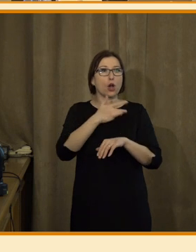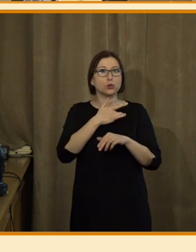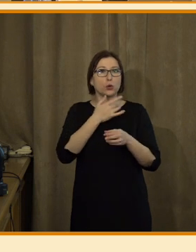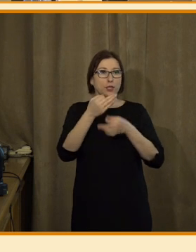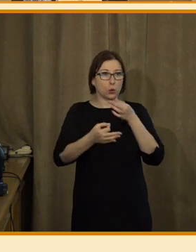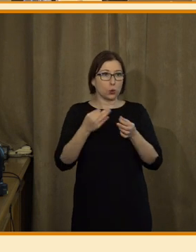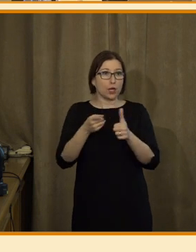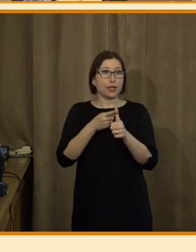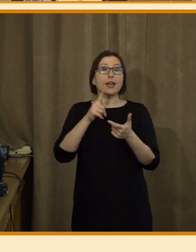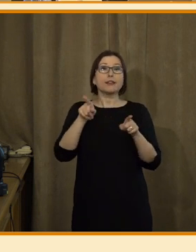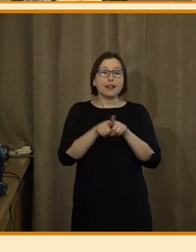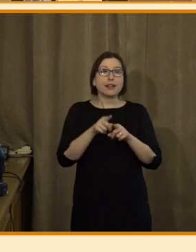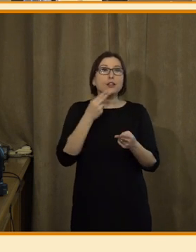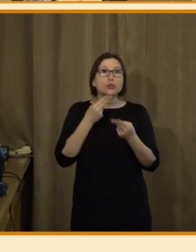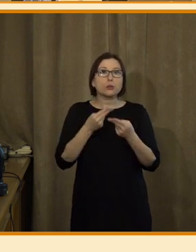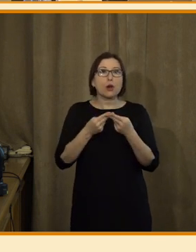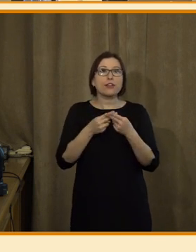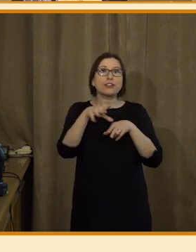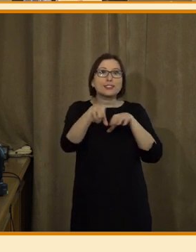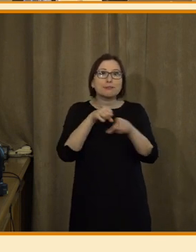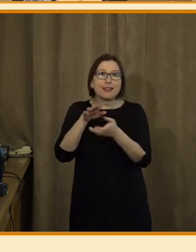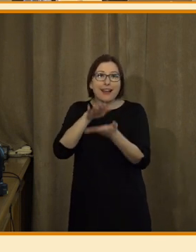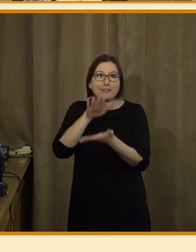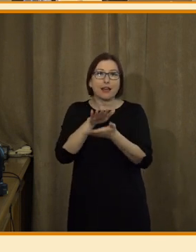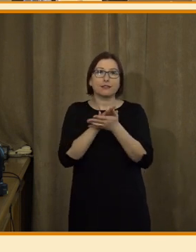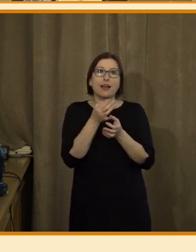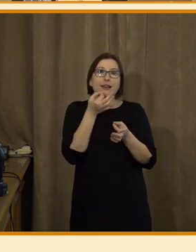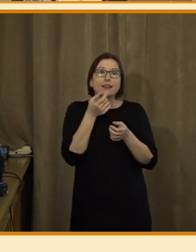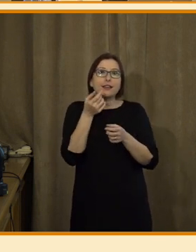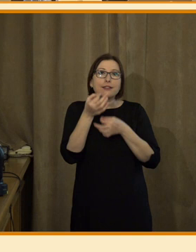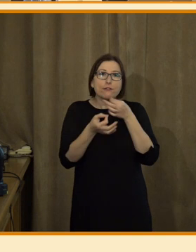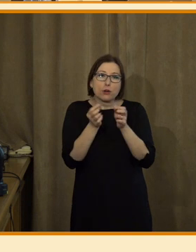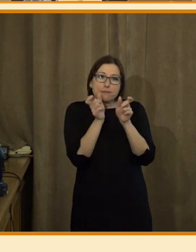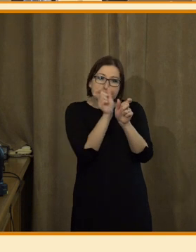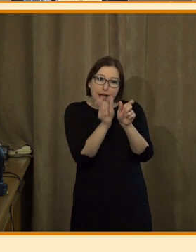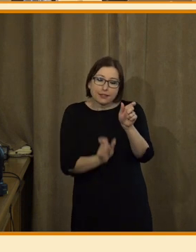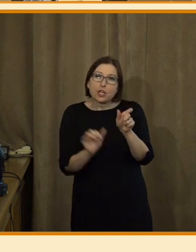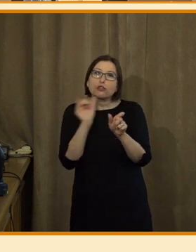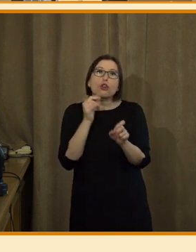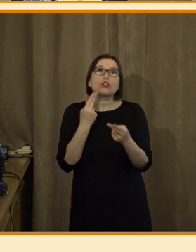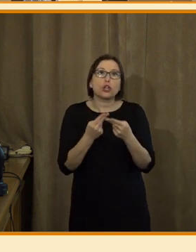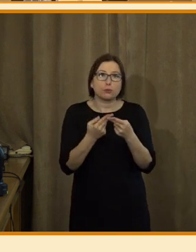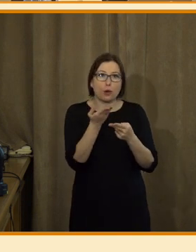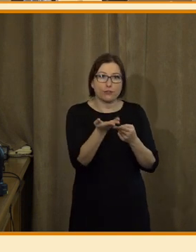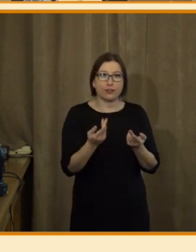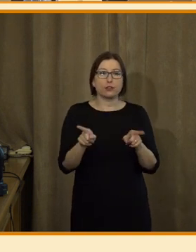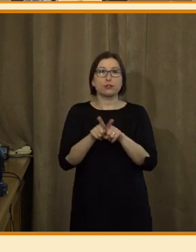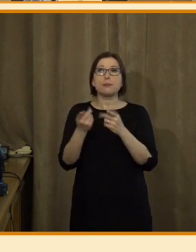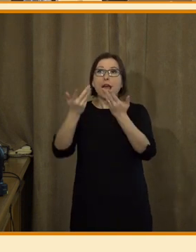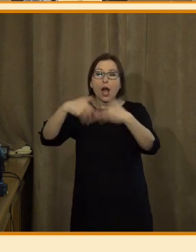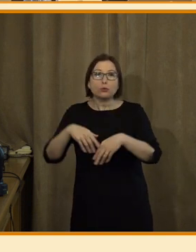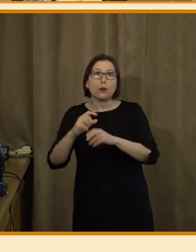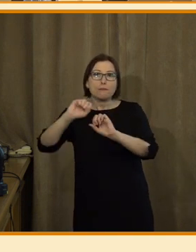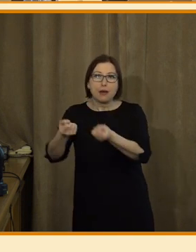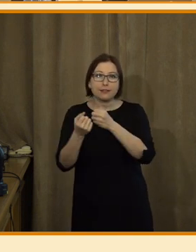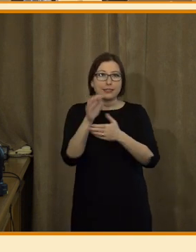zpracování dat, odpovědnost za sběr dat, za zpracování těch dat, za přípravu datových sad, za odstranění